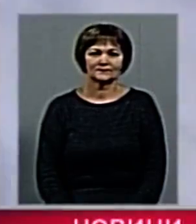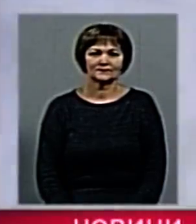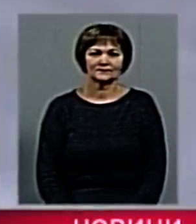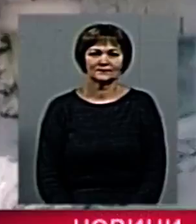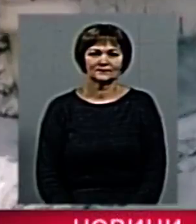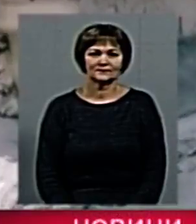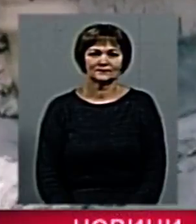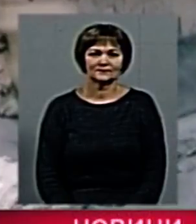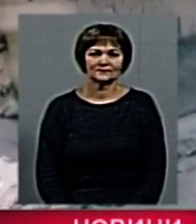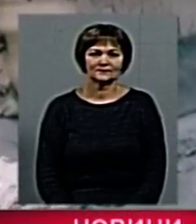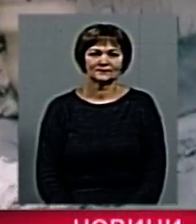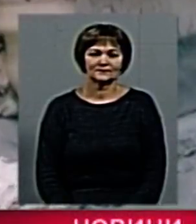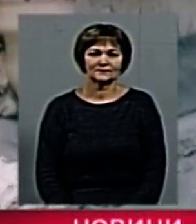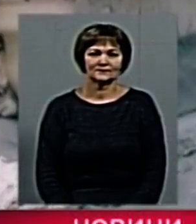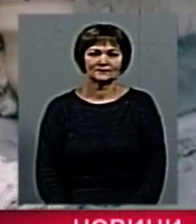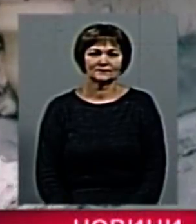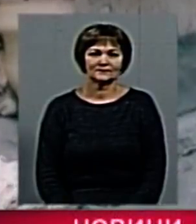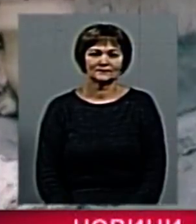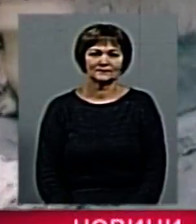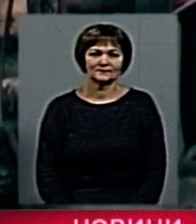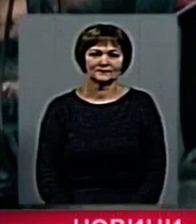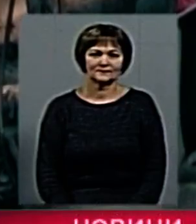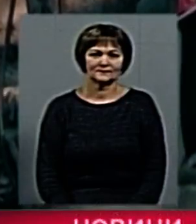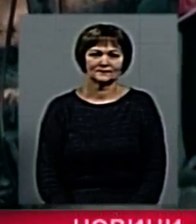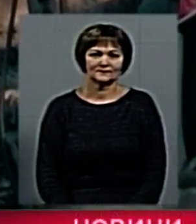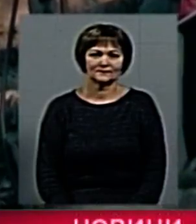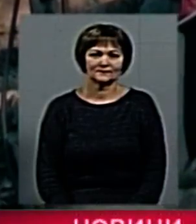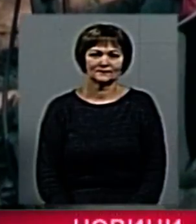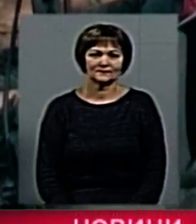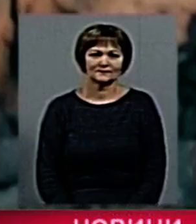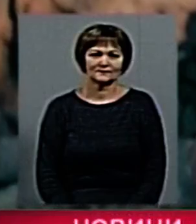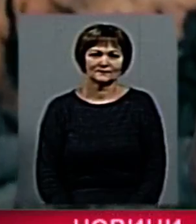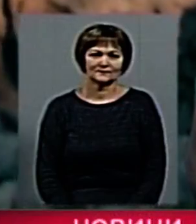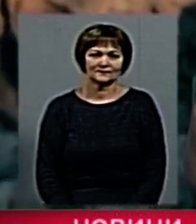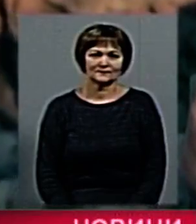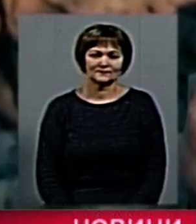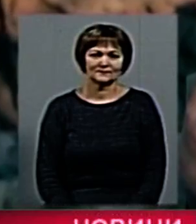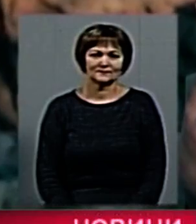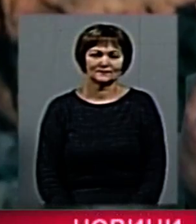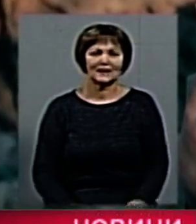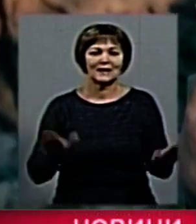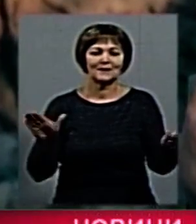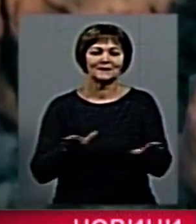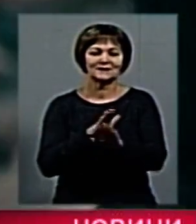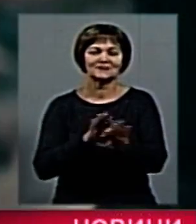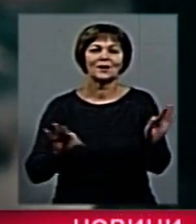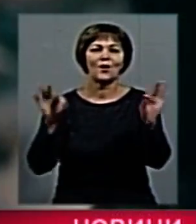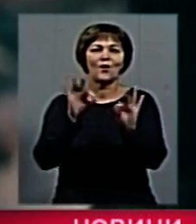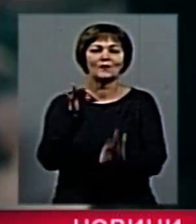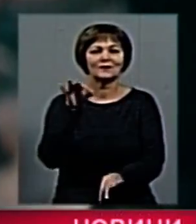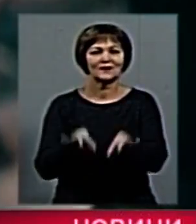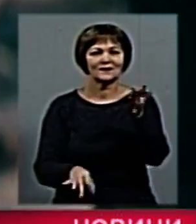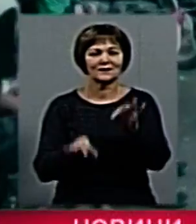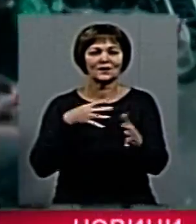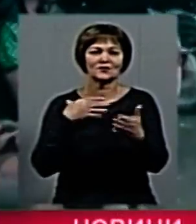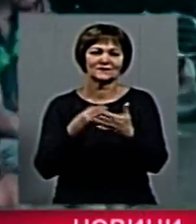як я співала. Ніхто не чув. Моя